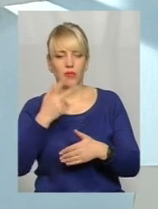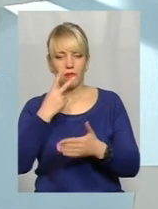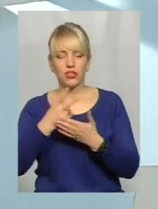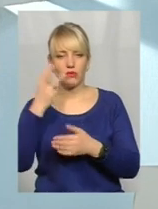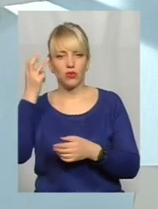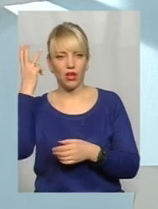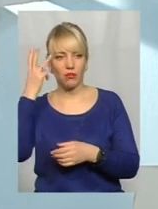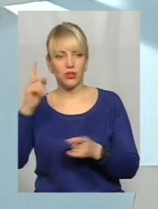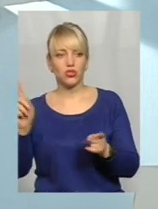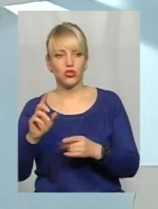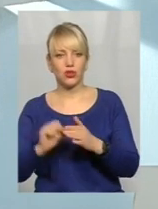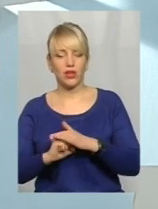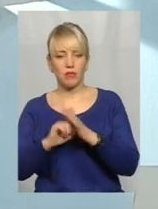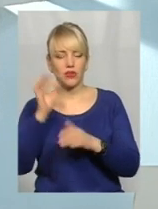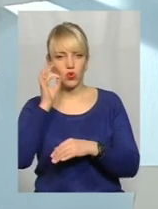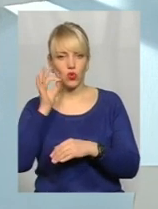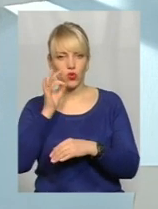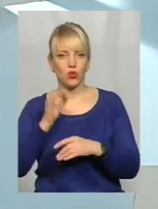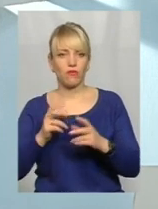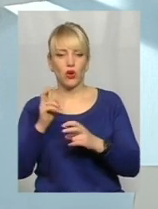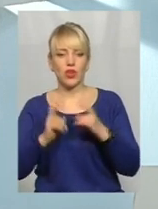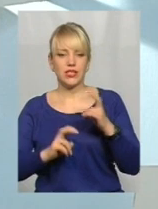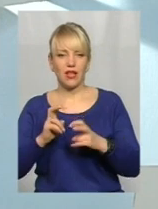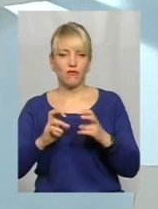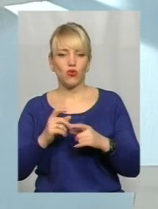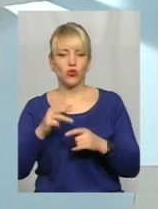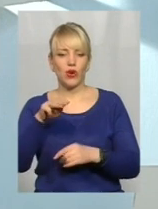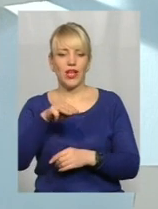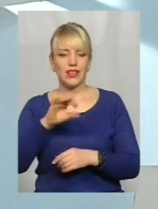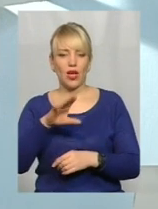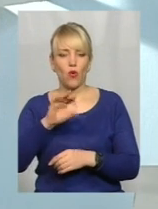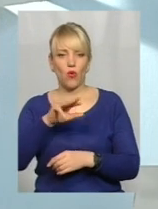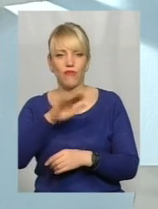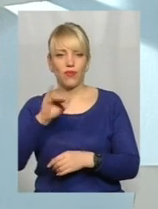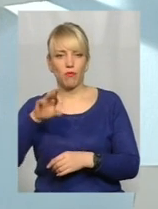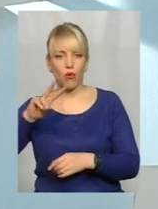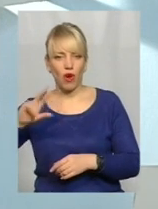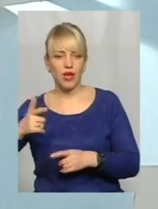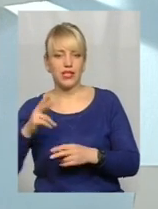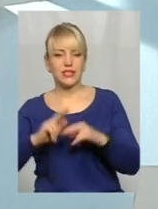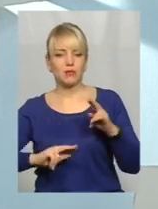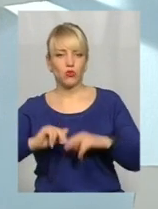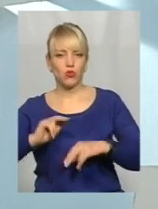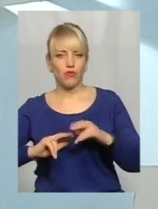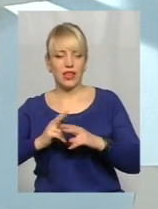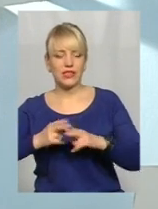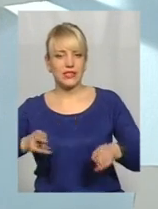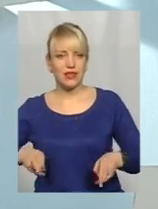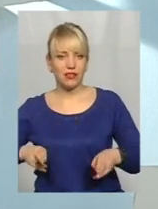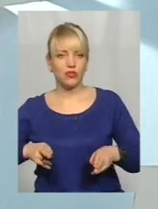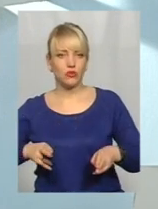на базі цукрового заводу в Тургиполі збудували таку станцію з